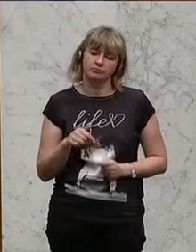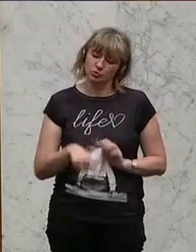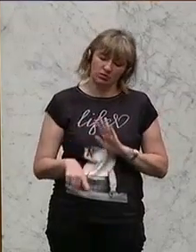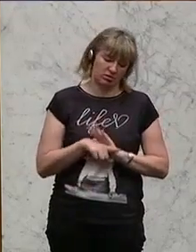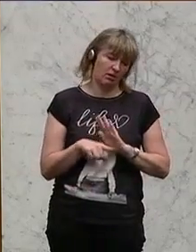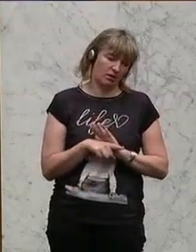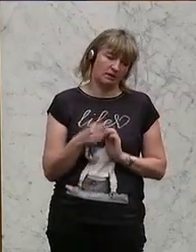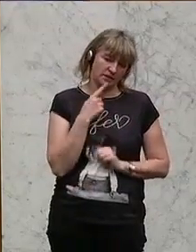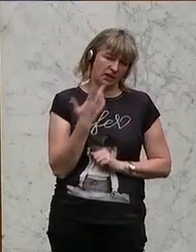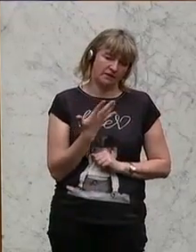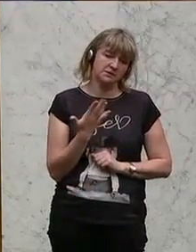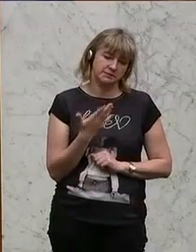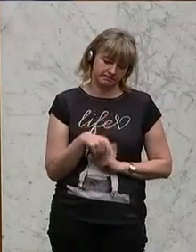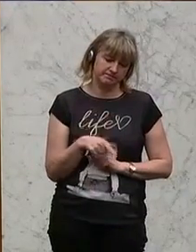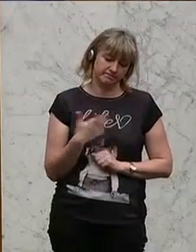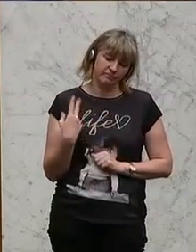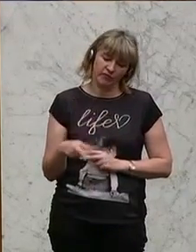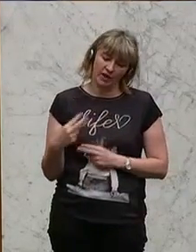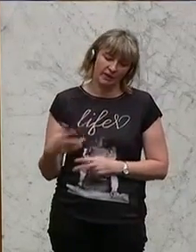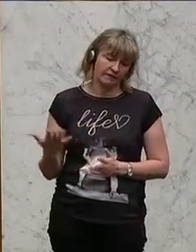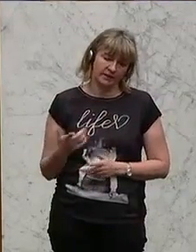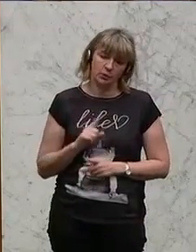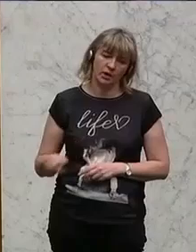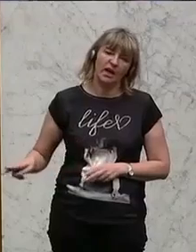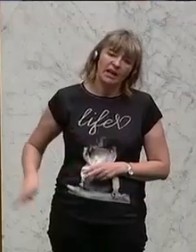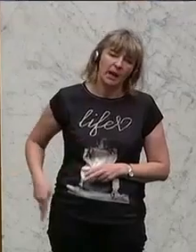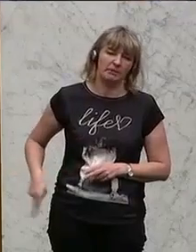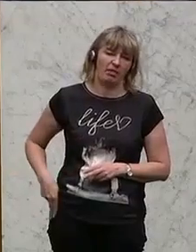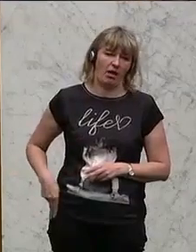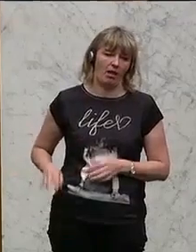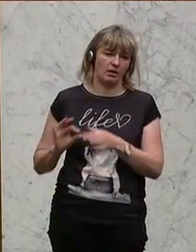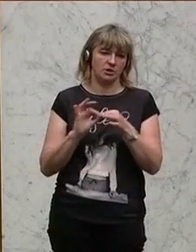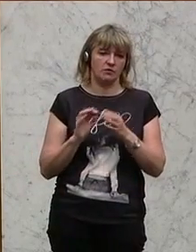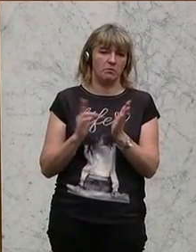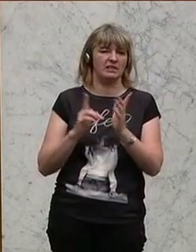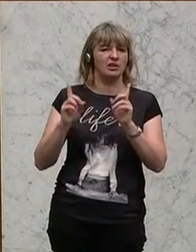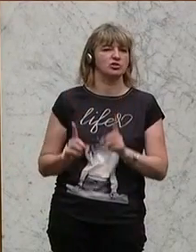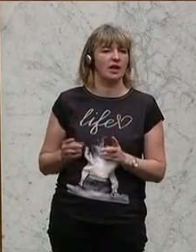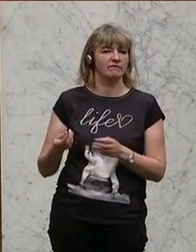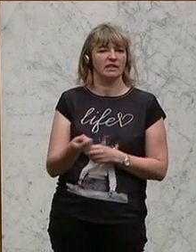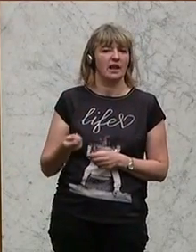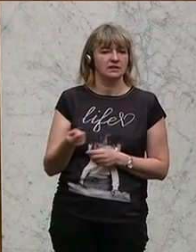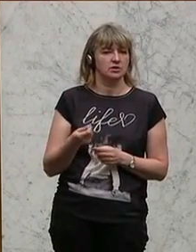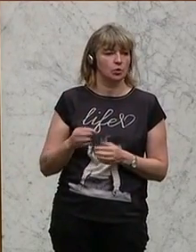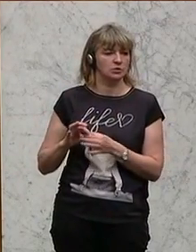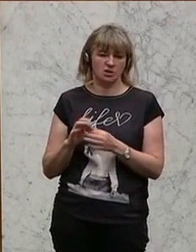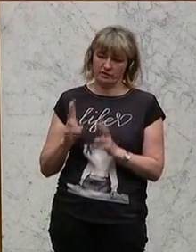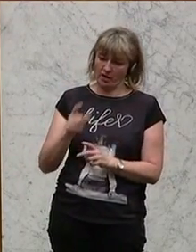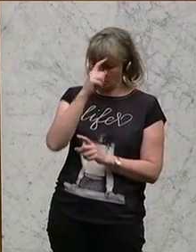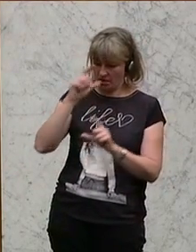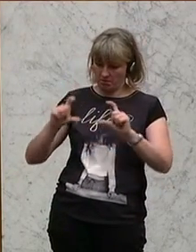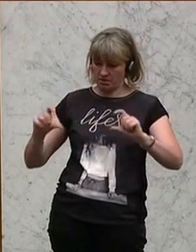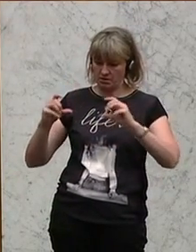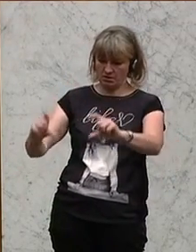anzumerken, dass weiterhin lediglich Kapitalgesellschaften als Mittelstandsfinanzierungsgesellschaften fungieren können.